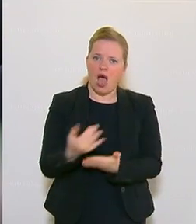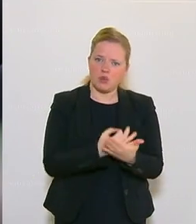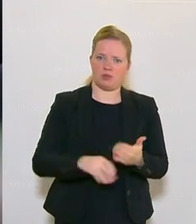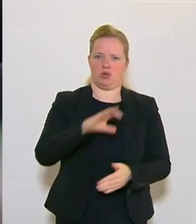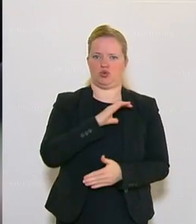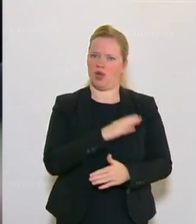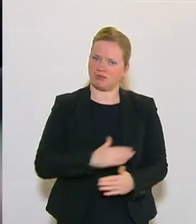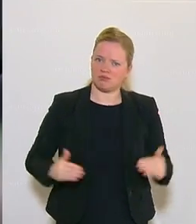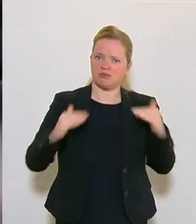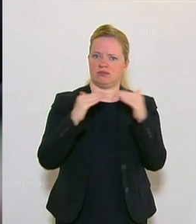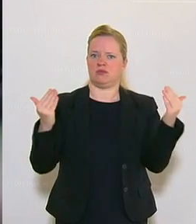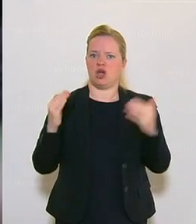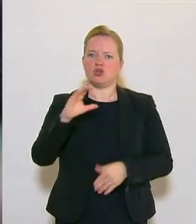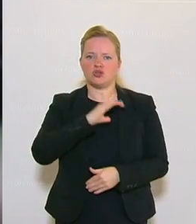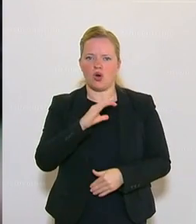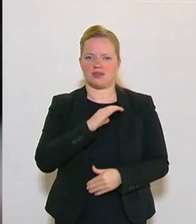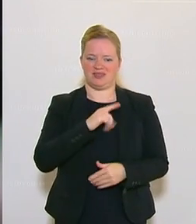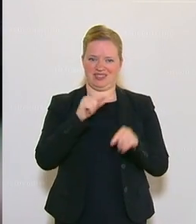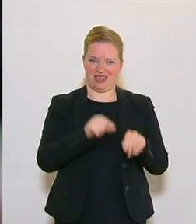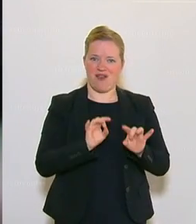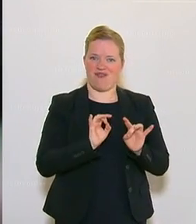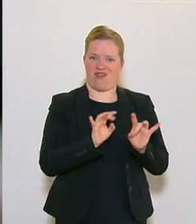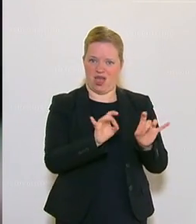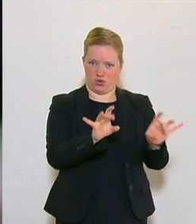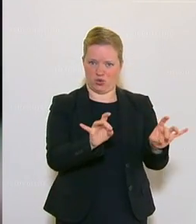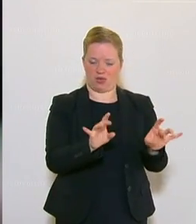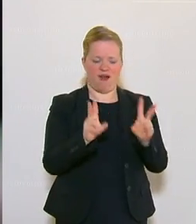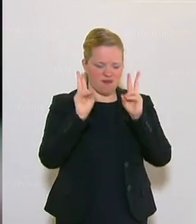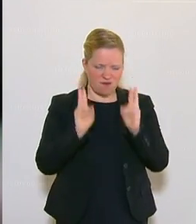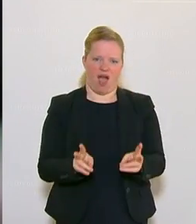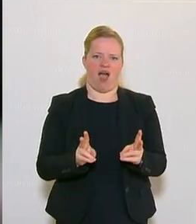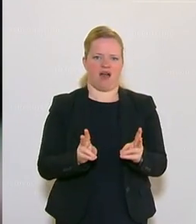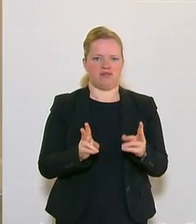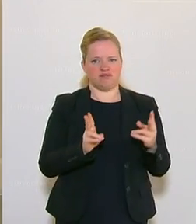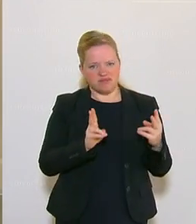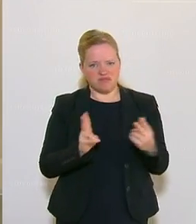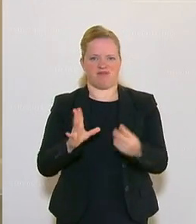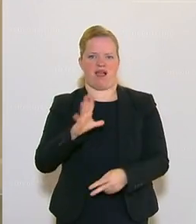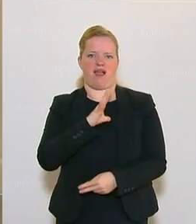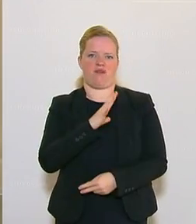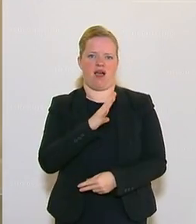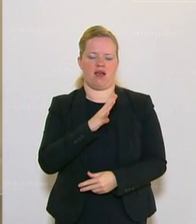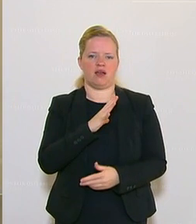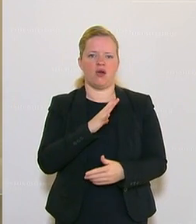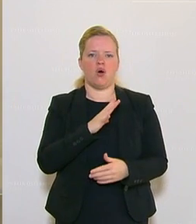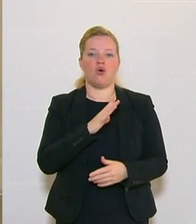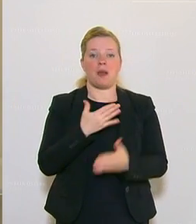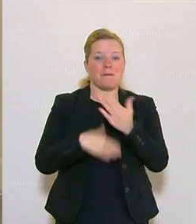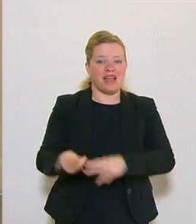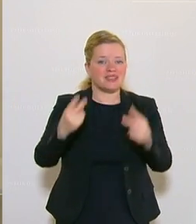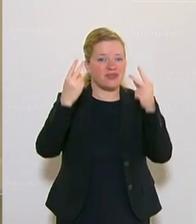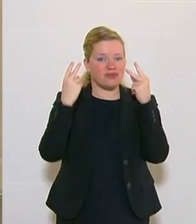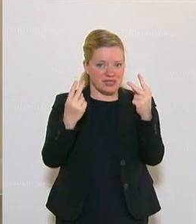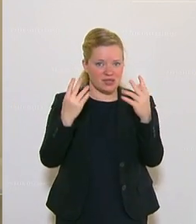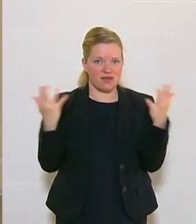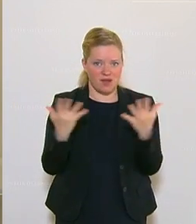Menschen. Die Chancen, die dieses Virus so schamlos bedroht. Das Wichtigste wäre, und ich komme darauf nochmal